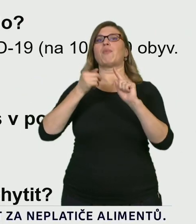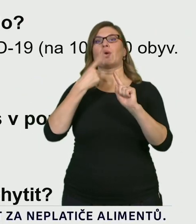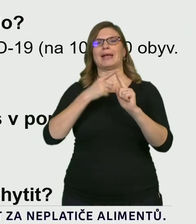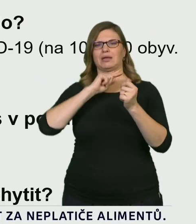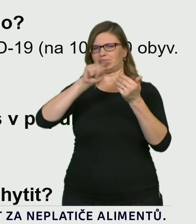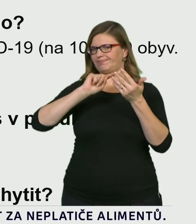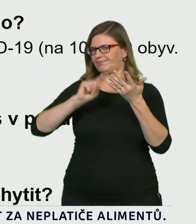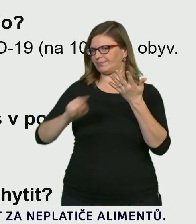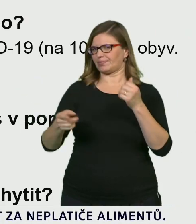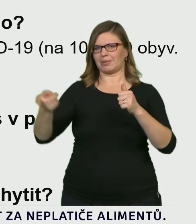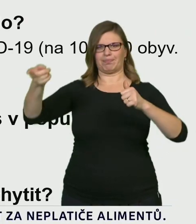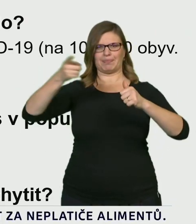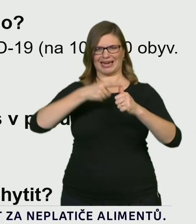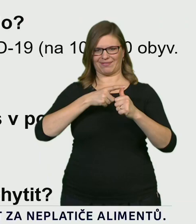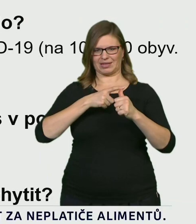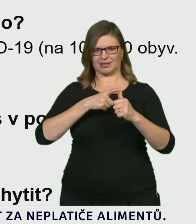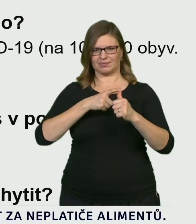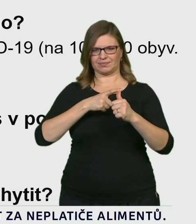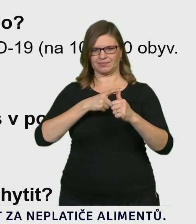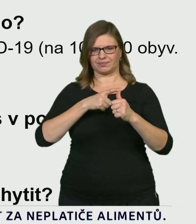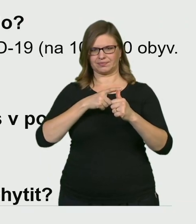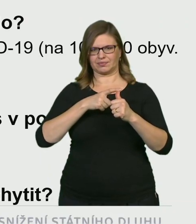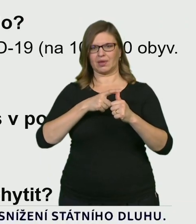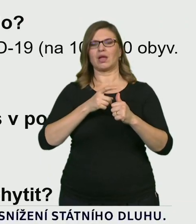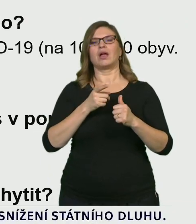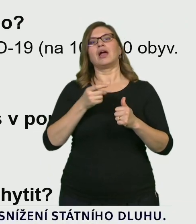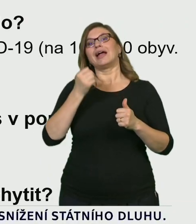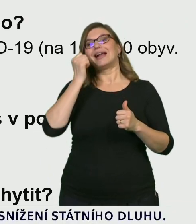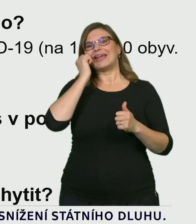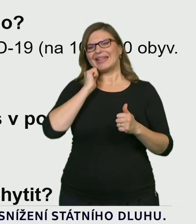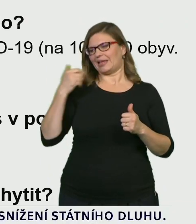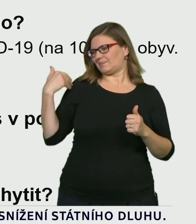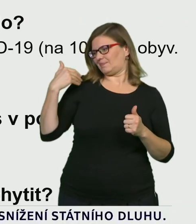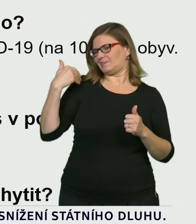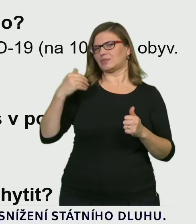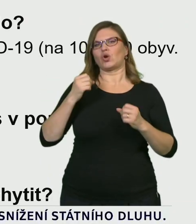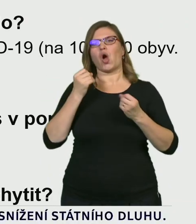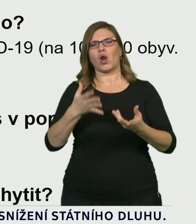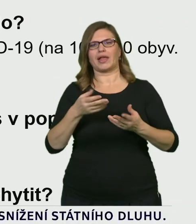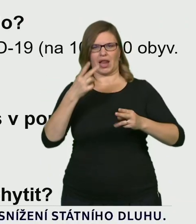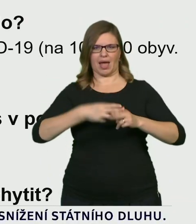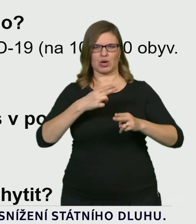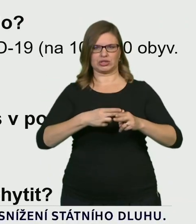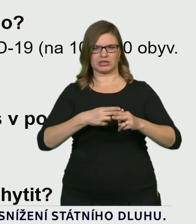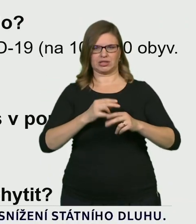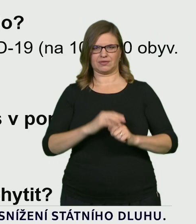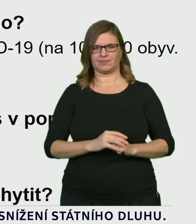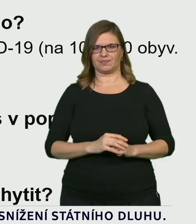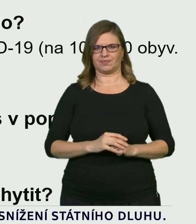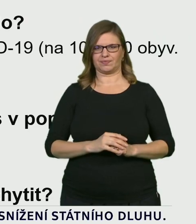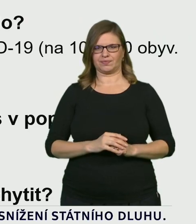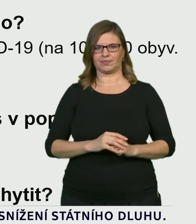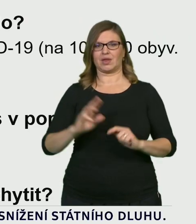zjednodušeně řečeno, kolik lidí se v poslední době nakazilo. Druhým parametrem je, kolik